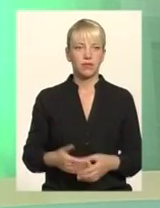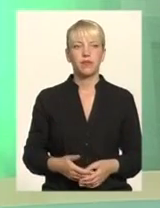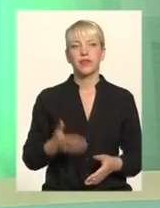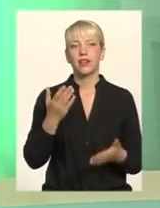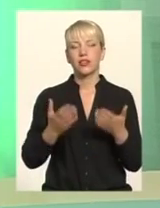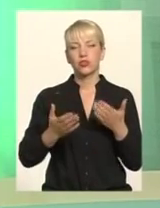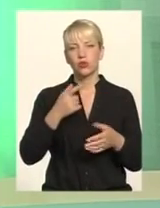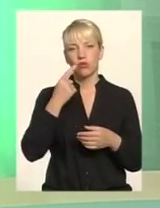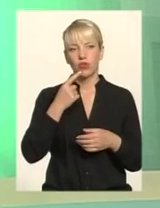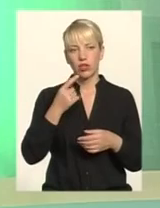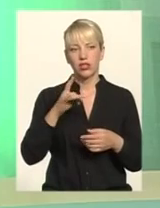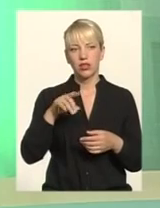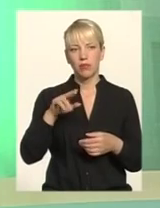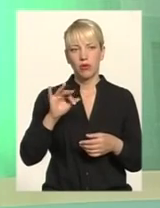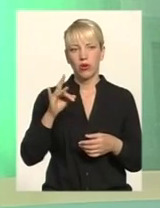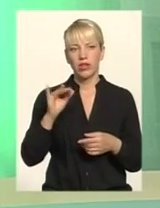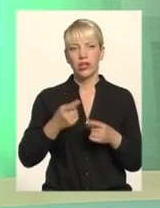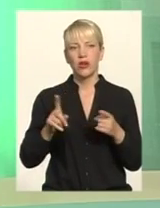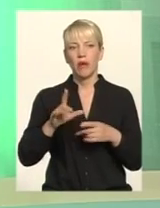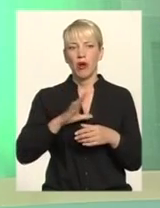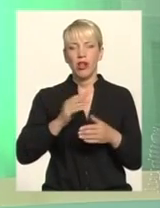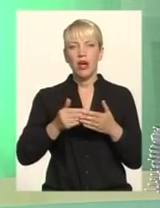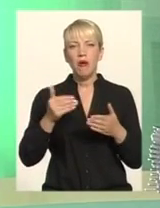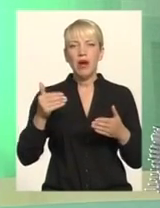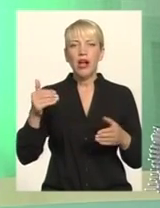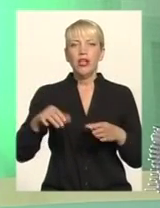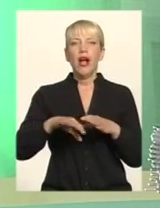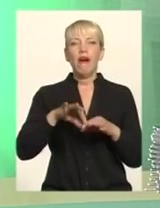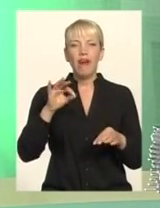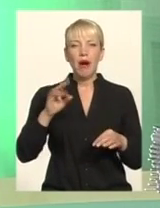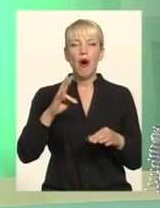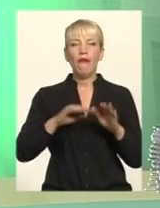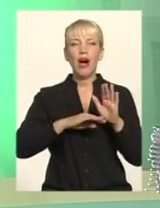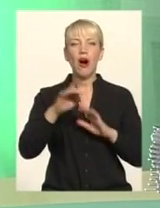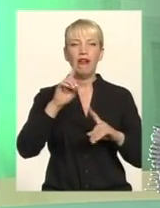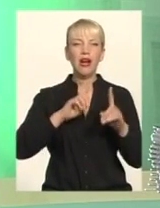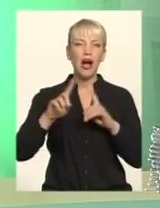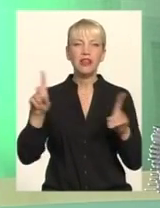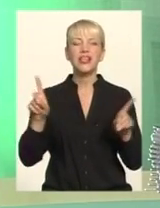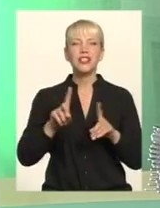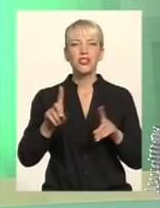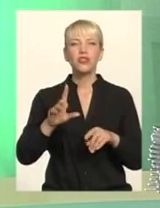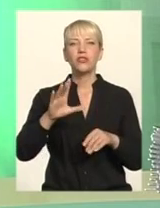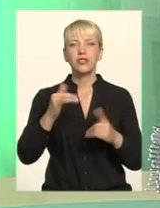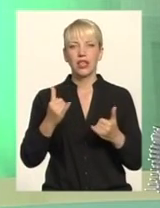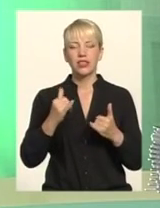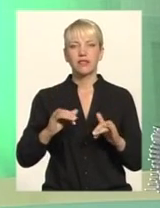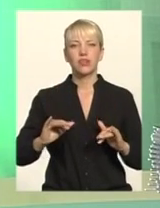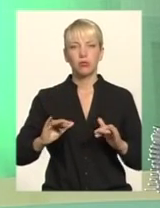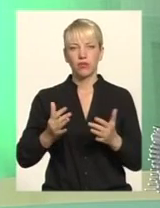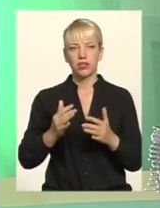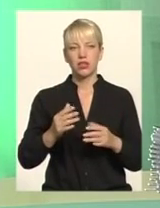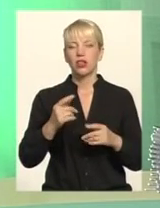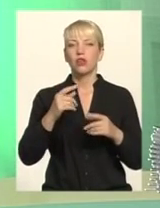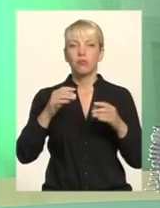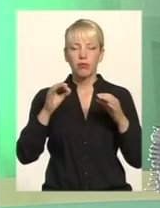якщо обрати те, що було на попередніх виборах до Верховної Ради І те, що відбувається, верніше, можна сказати, не